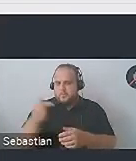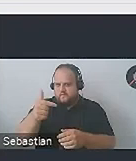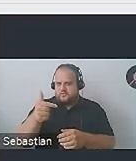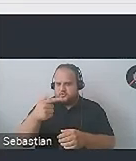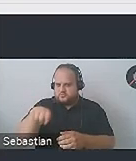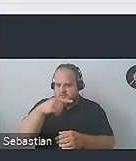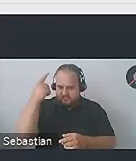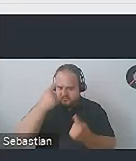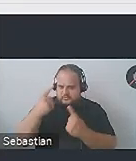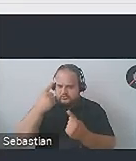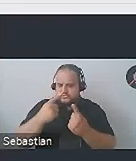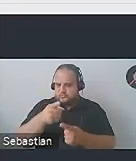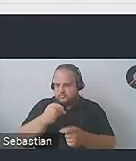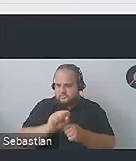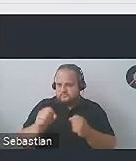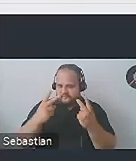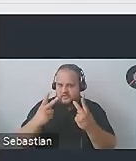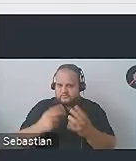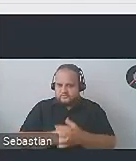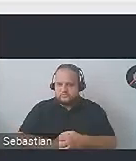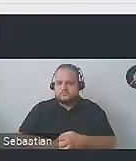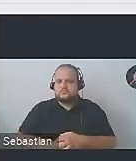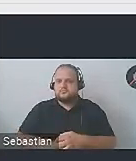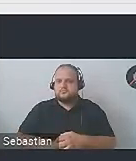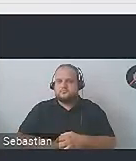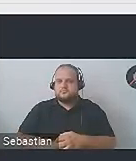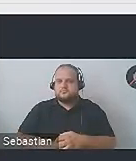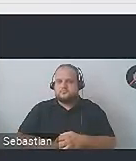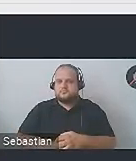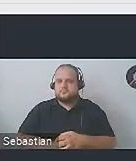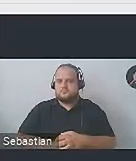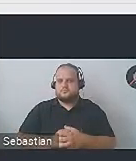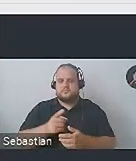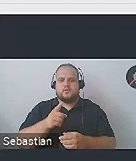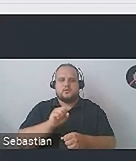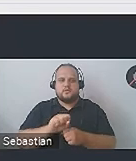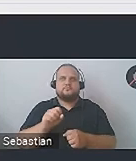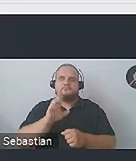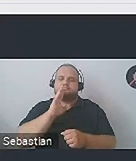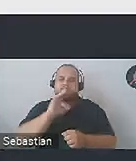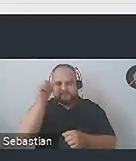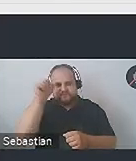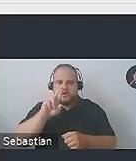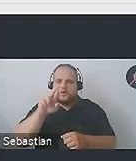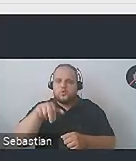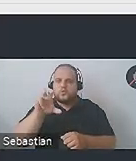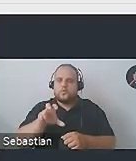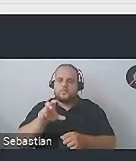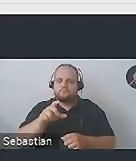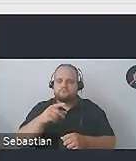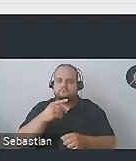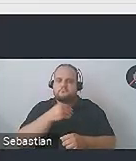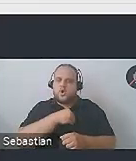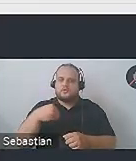o tym myśleć, bo to jest kluczowe. Istnieje cały ruch, tak zwany ruch prostego języka polskiego i upraszczania języka,